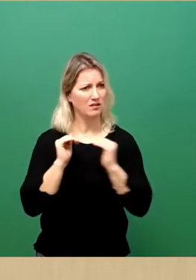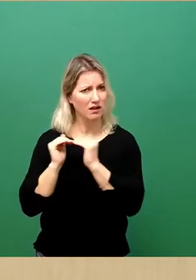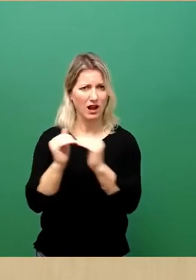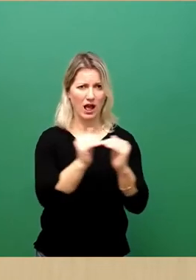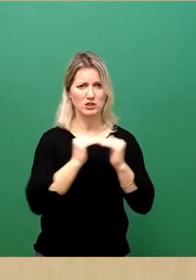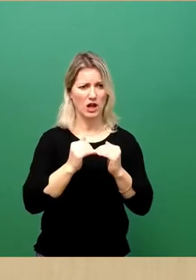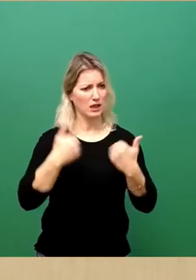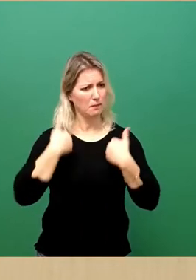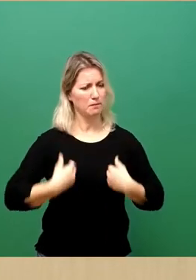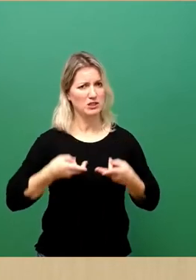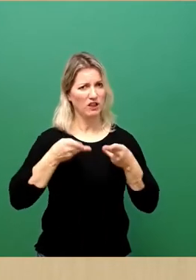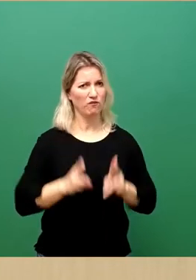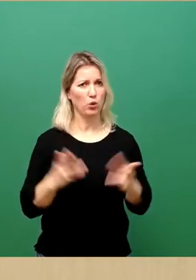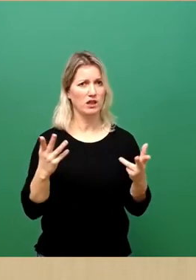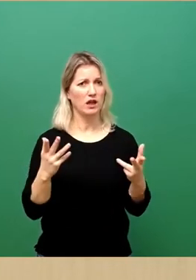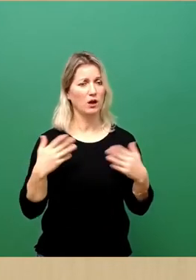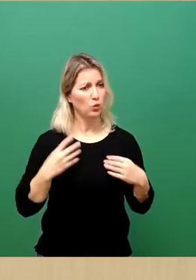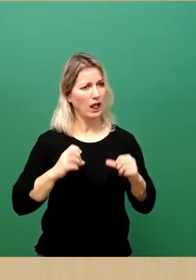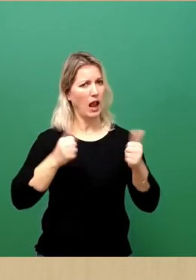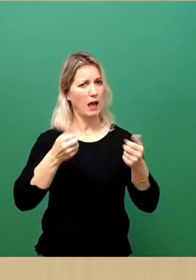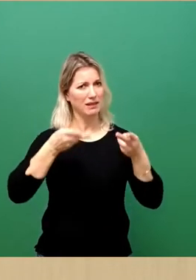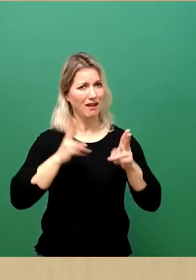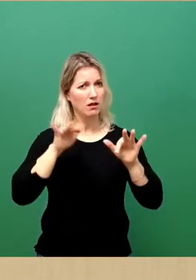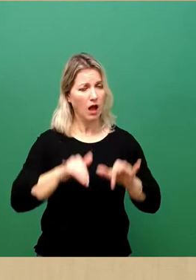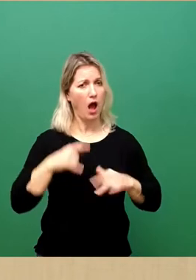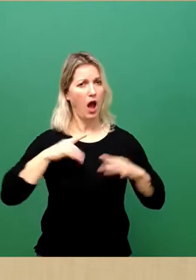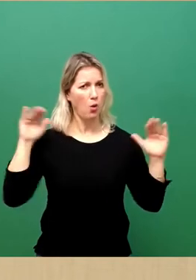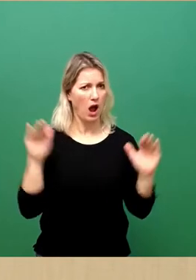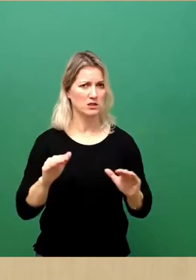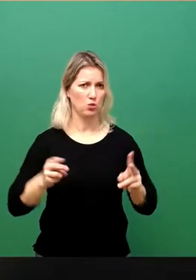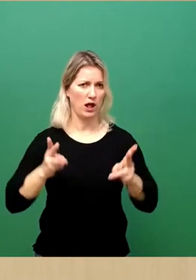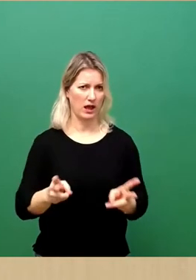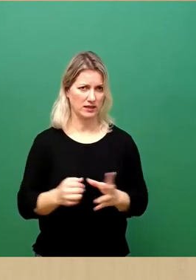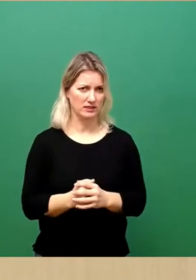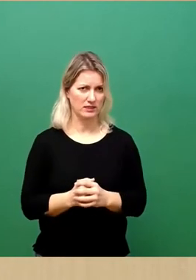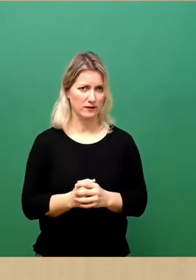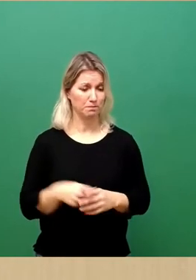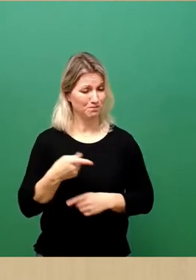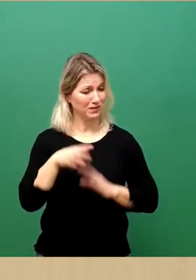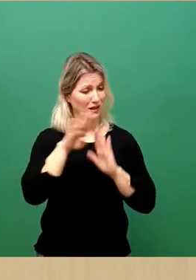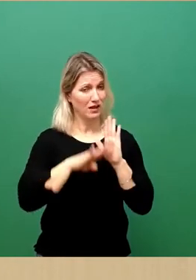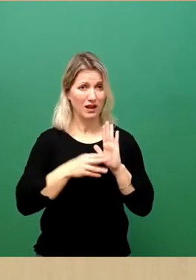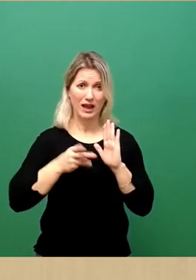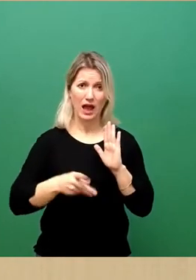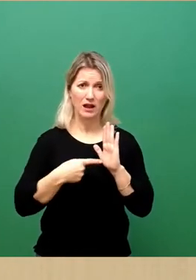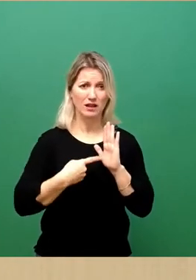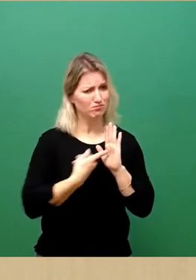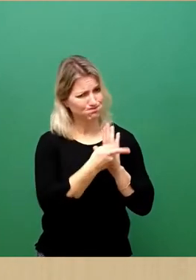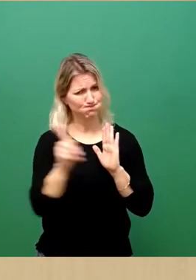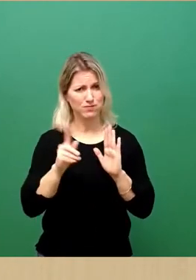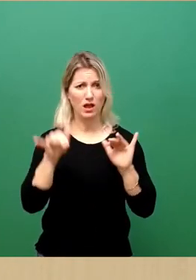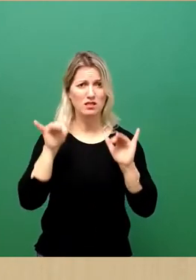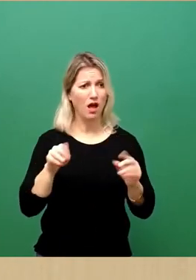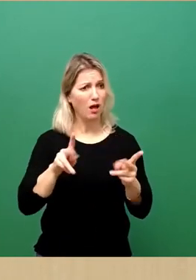das Recht auf Leben und Asyl. Diese Rechte gelten universell und sind unveräußerlich.